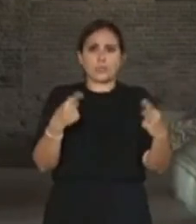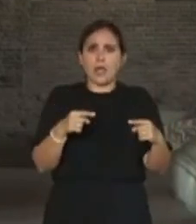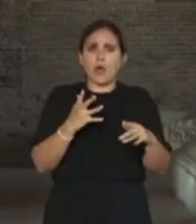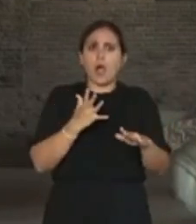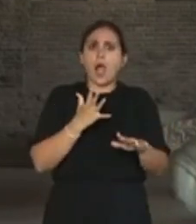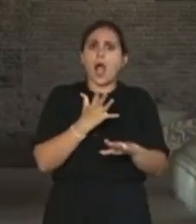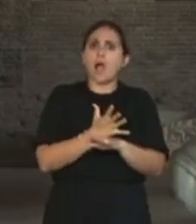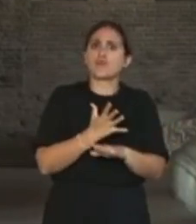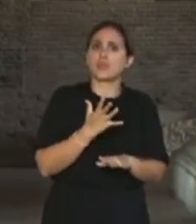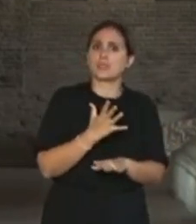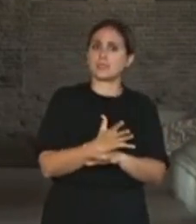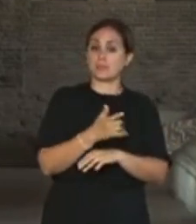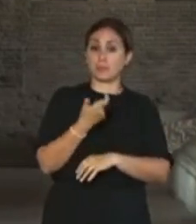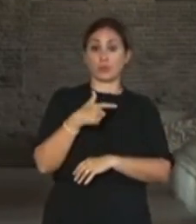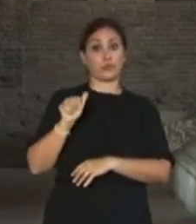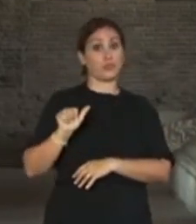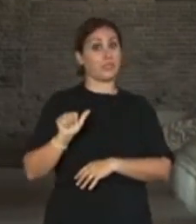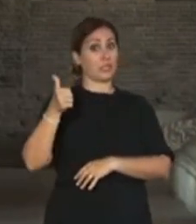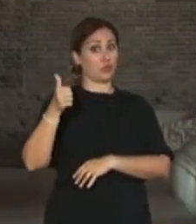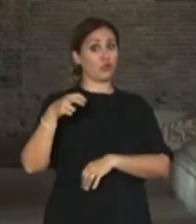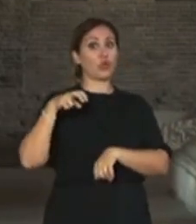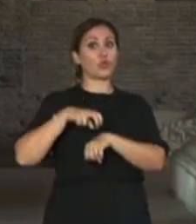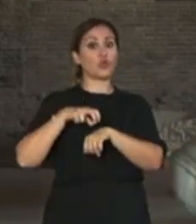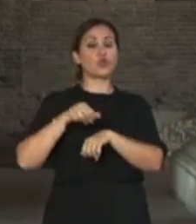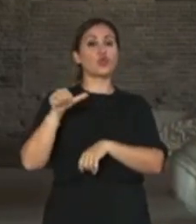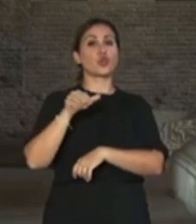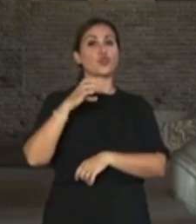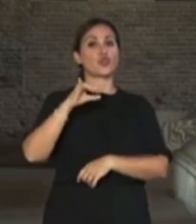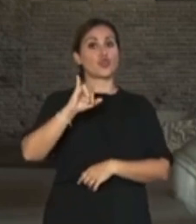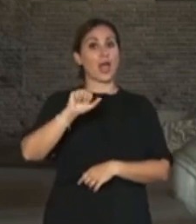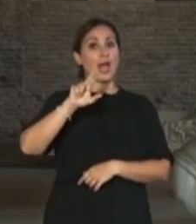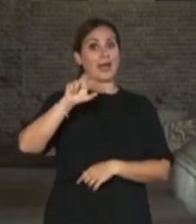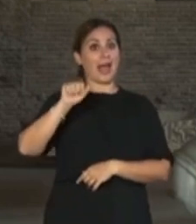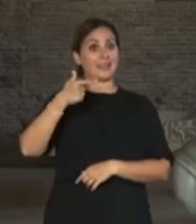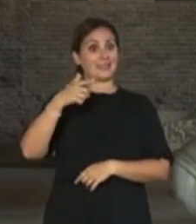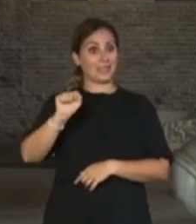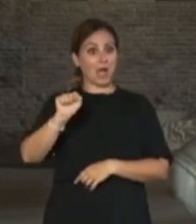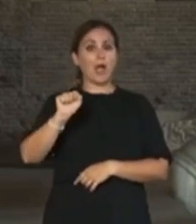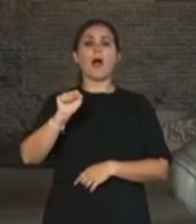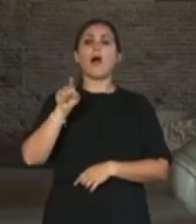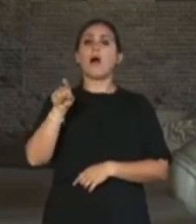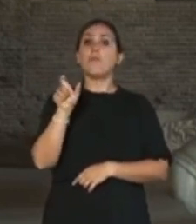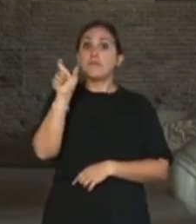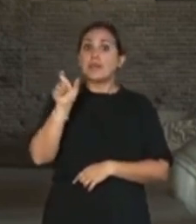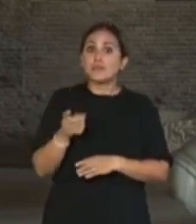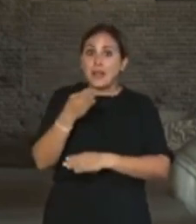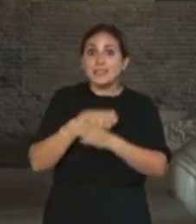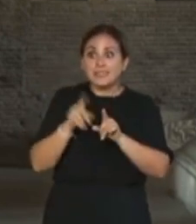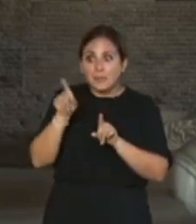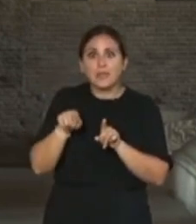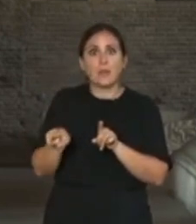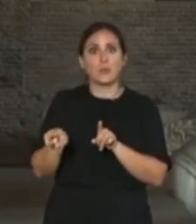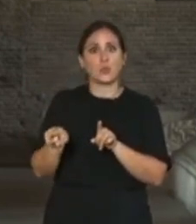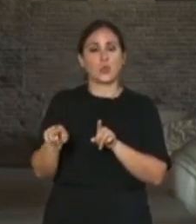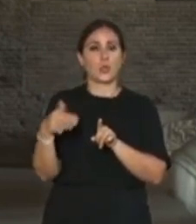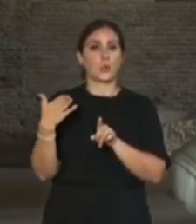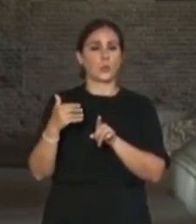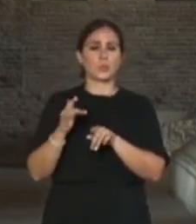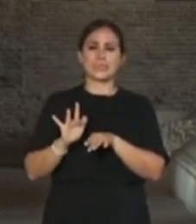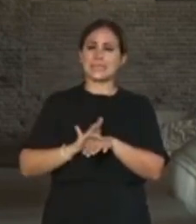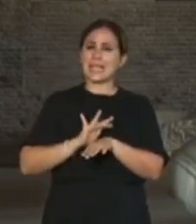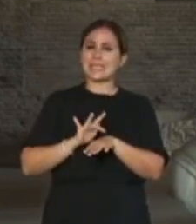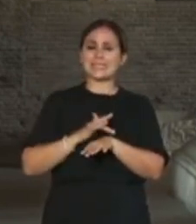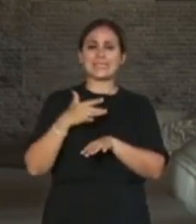direttore, il dottor Sciarratta, è una persona con disabilità, quindi è molto sensibile